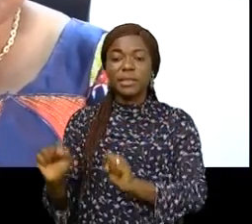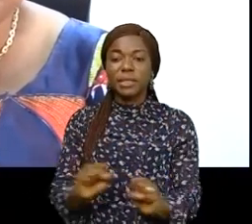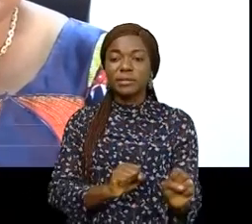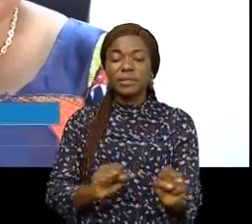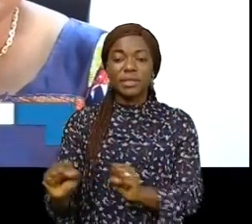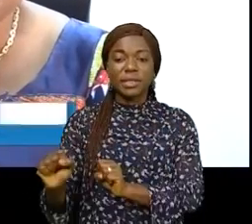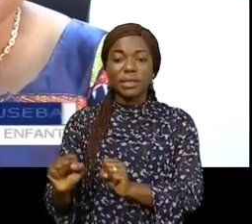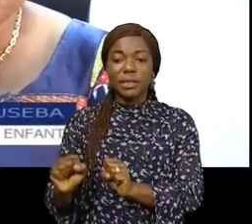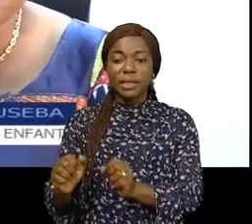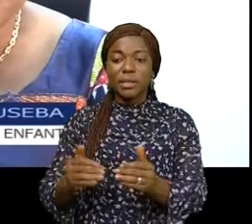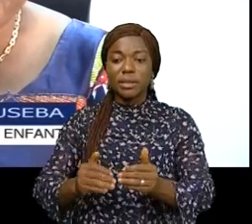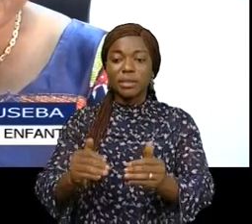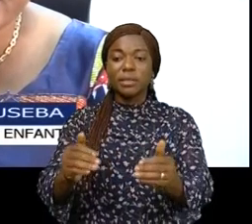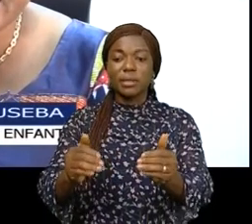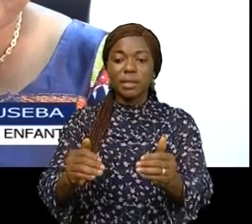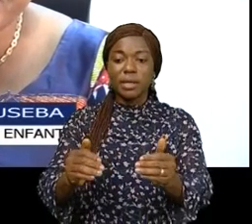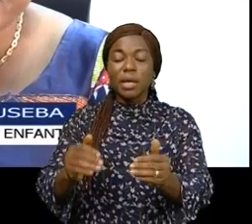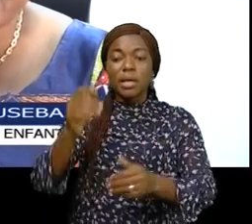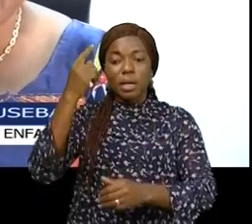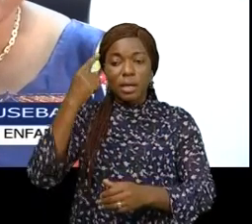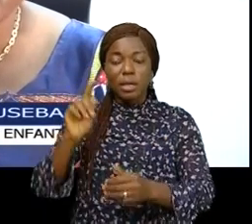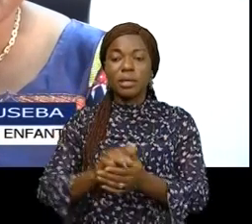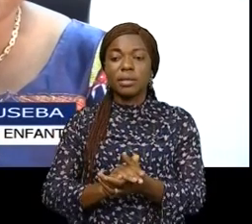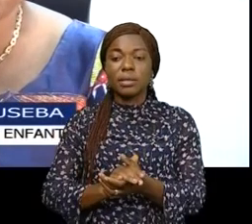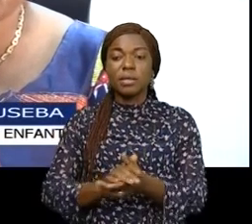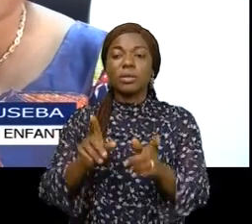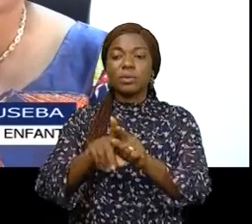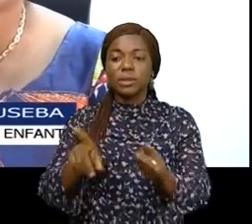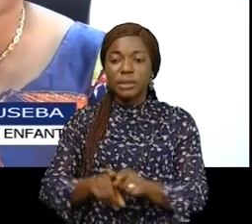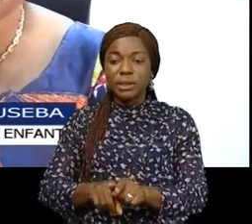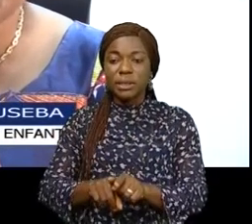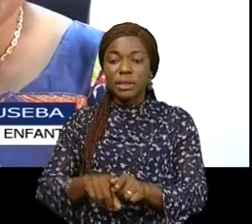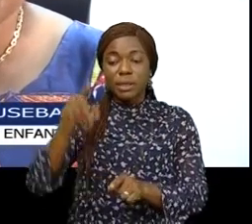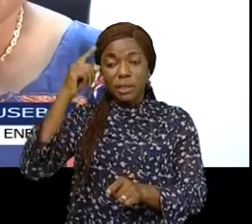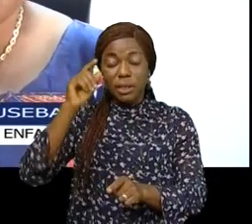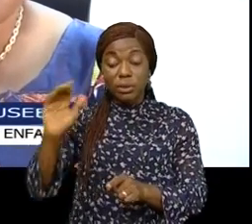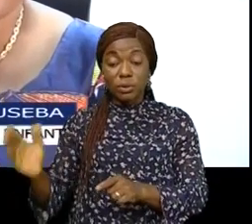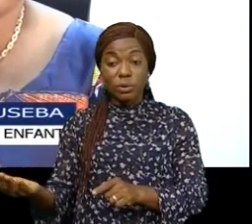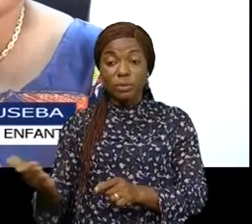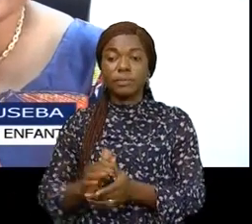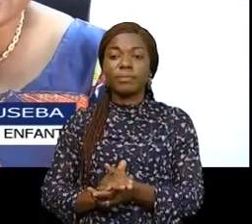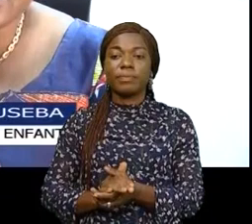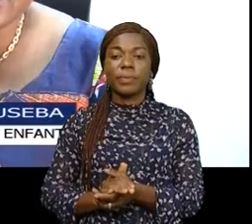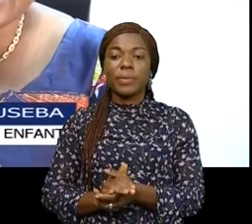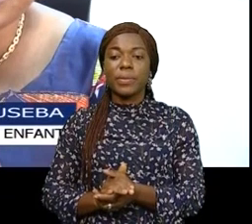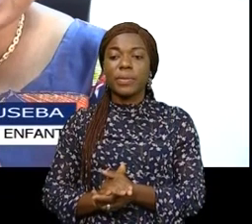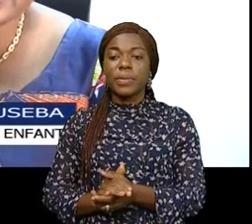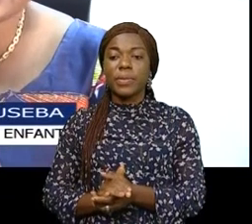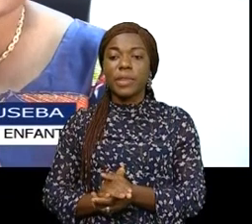et ces cours sismiques continuent à provoquer la peur et la panique au sein de Goma Trassien, plus de